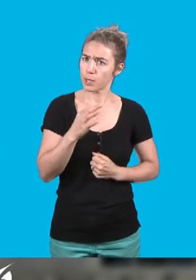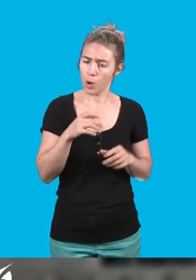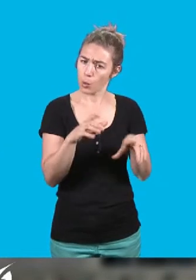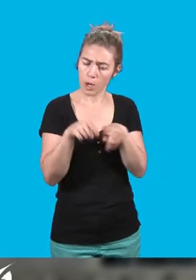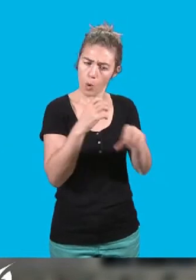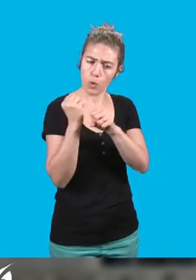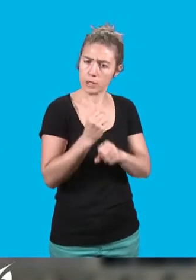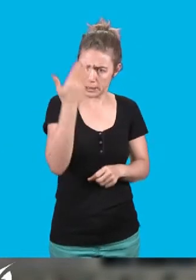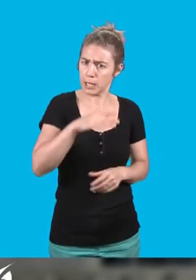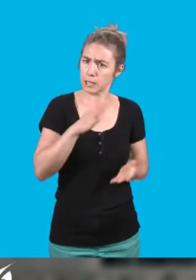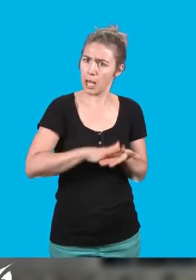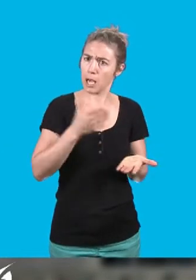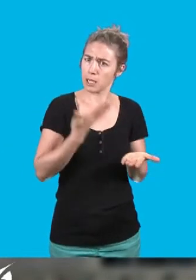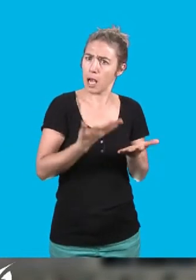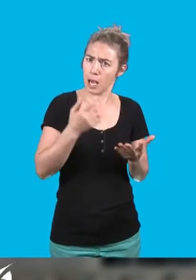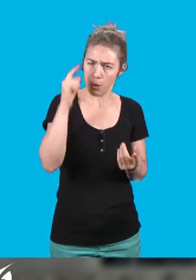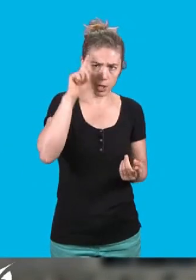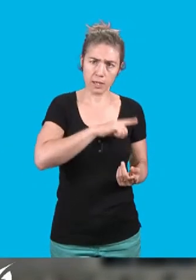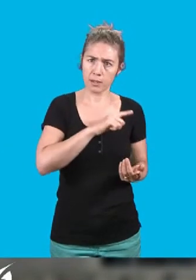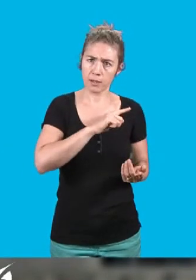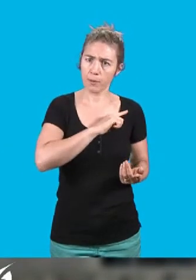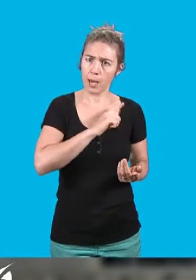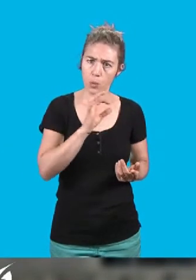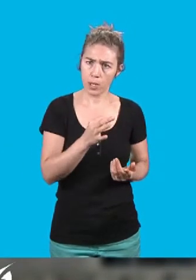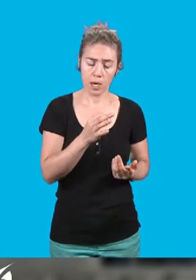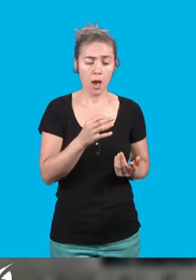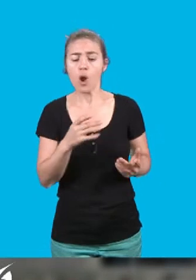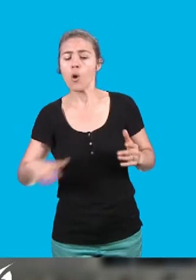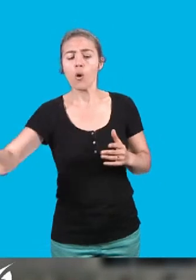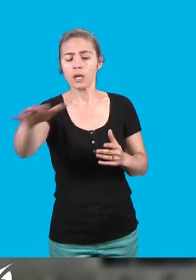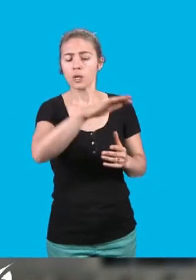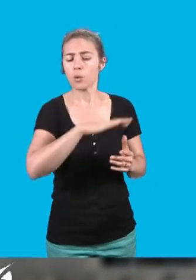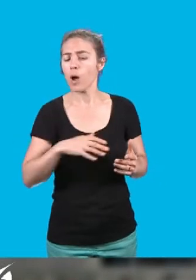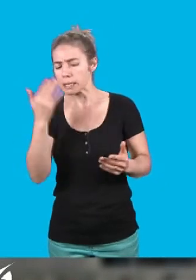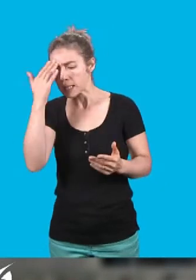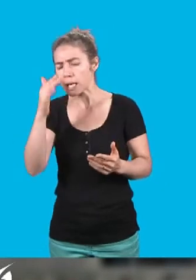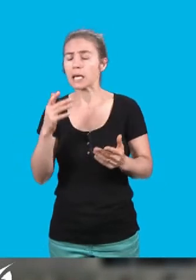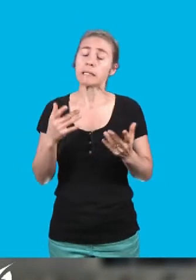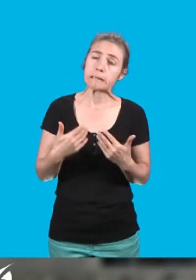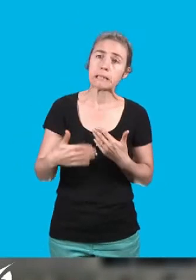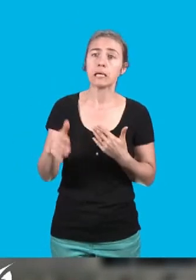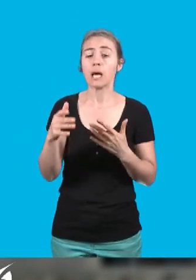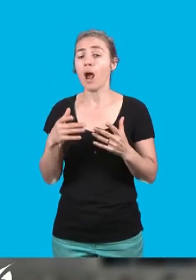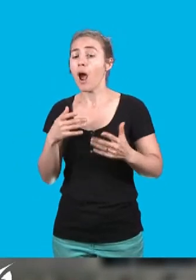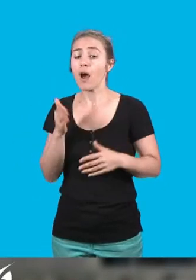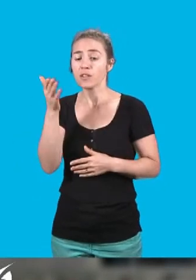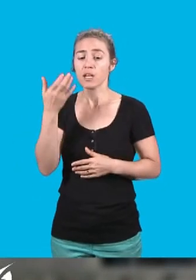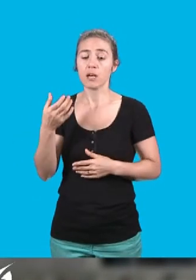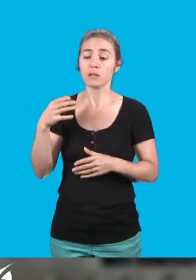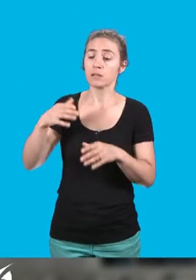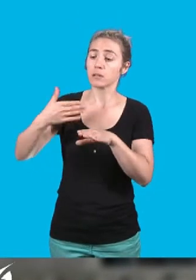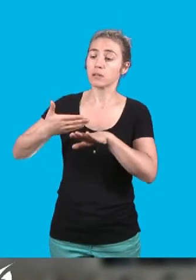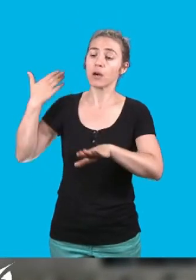particulier, voire contradictoire, dans tous les cas difficiles, de voter hier des investissements majeurs